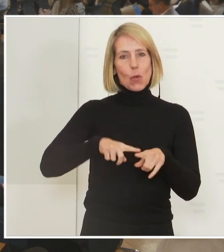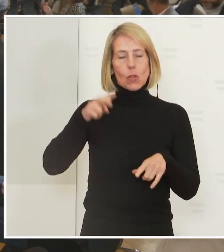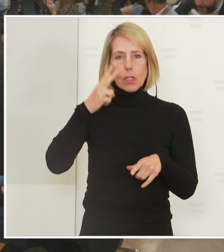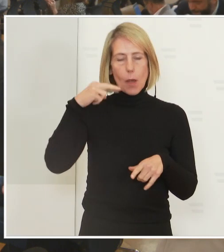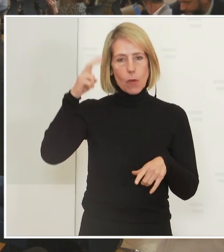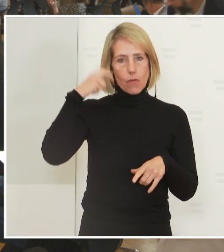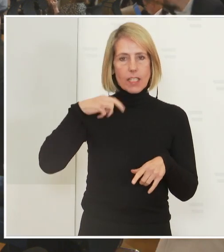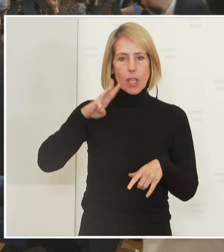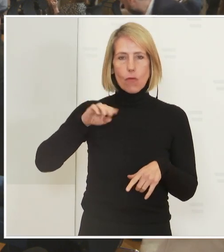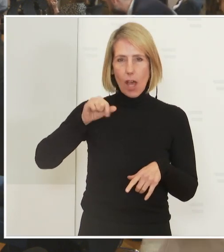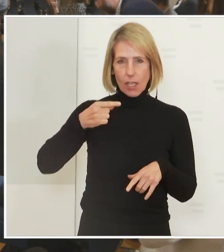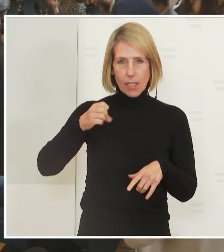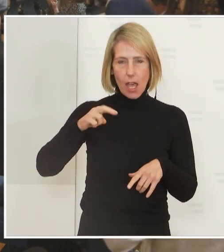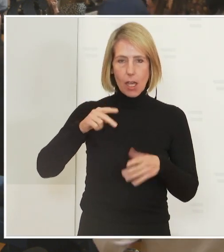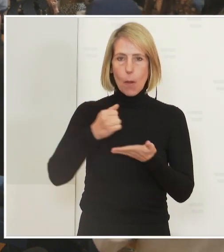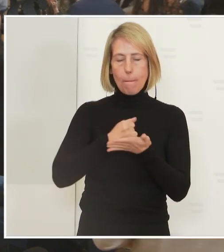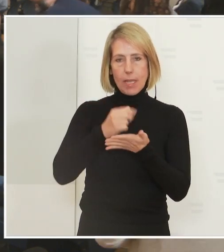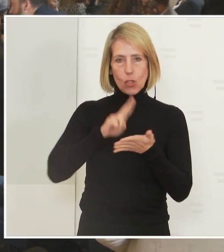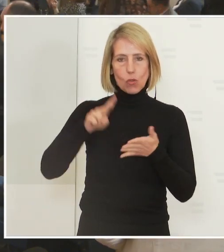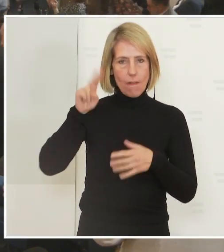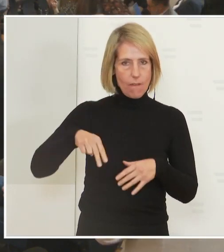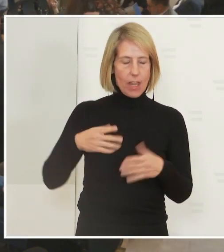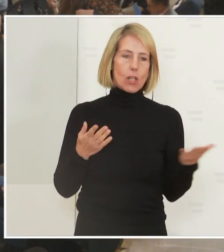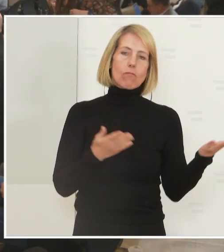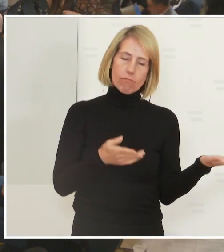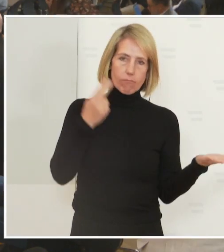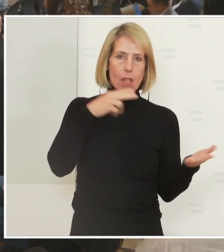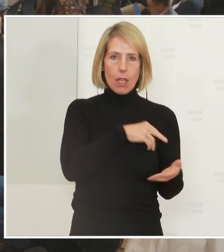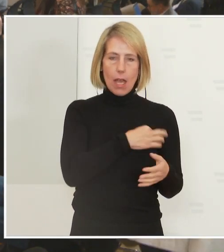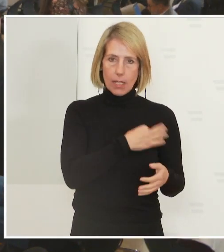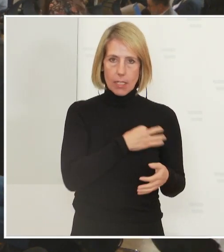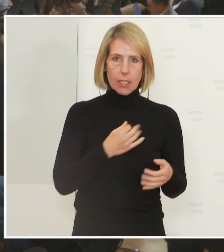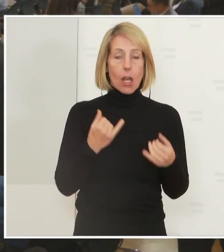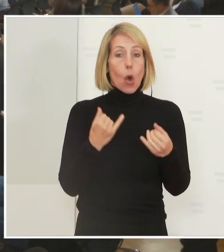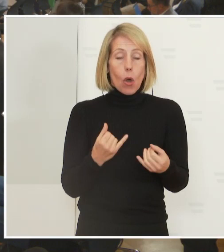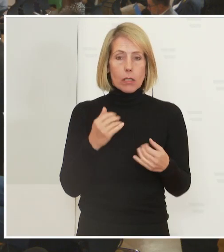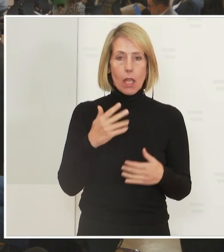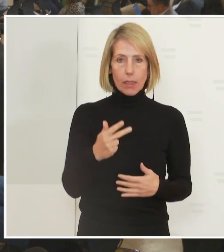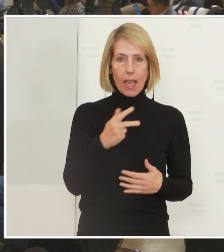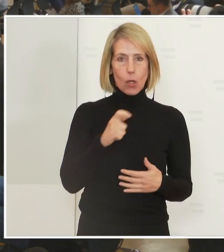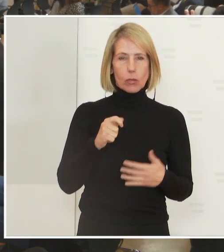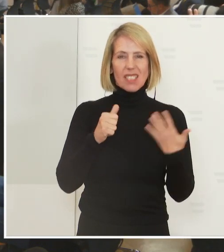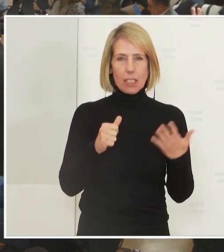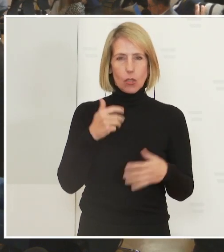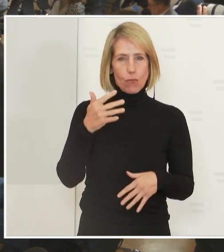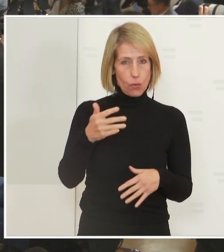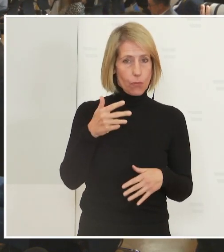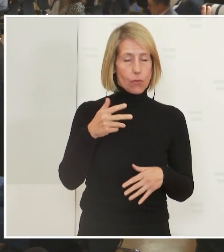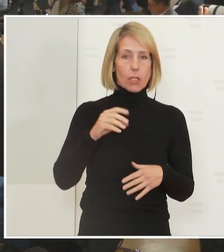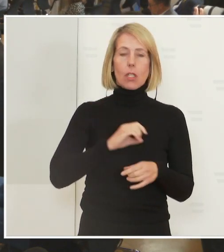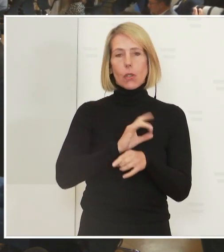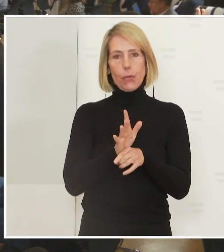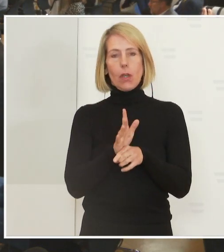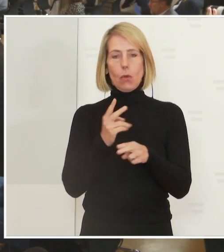Herr sehr geehrte Damen und Herren, heute sind 356 Corona-Kranke auf